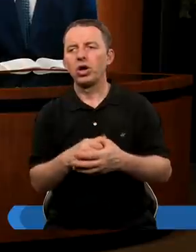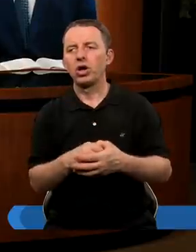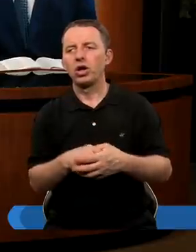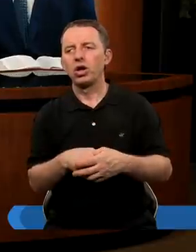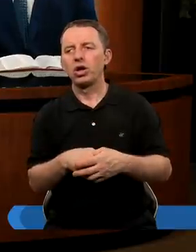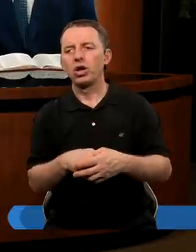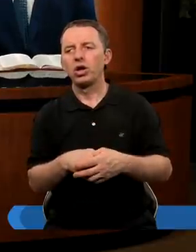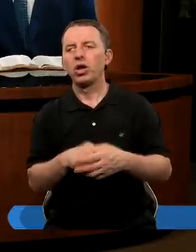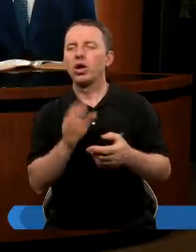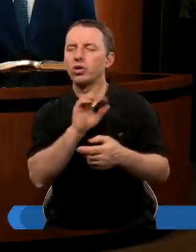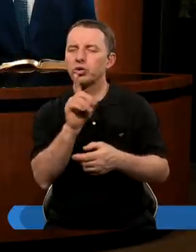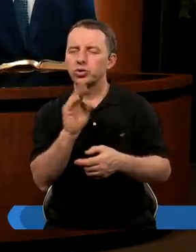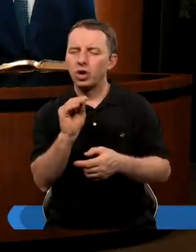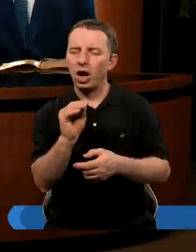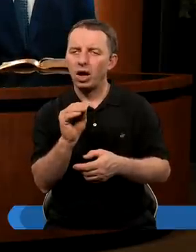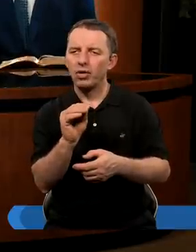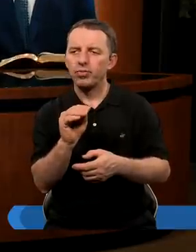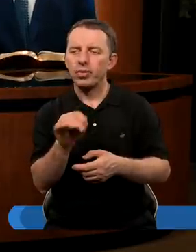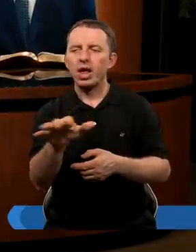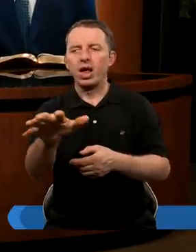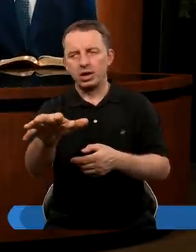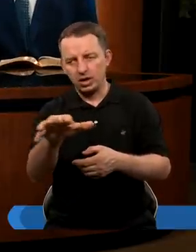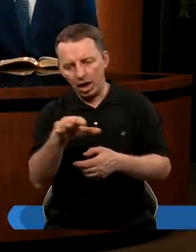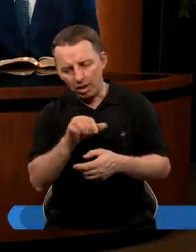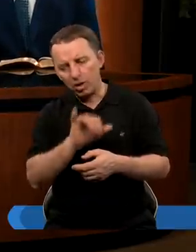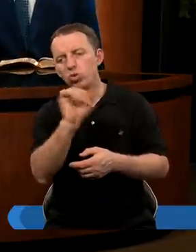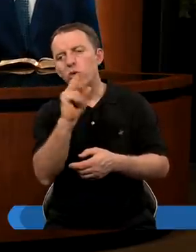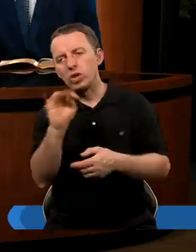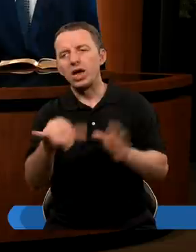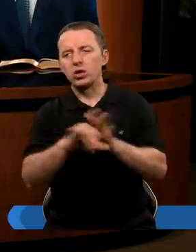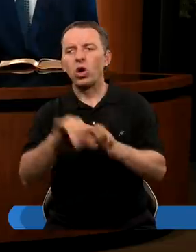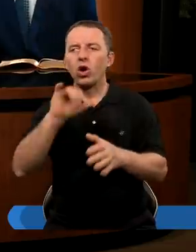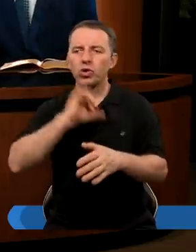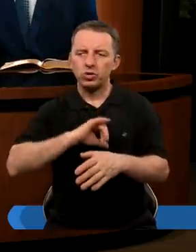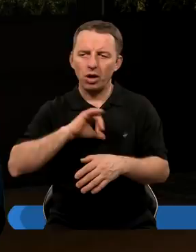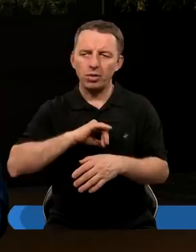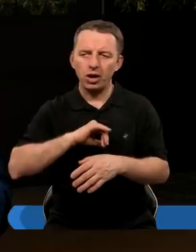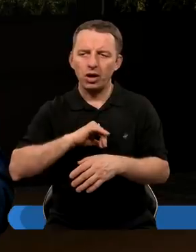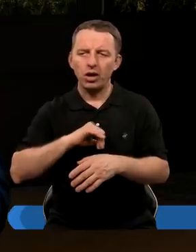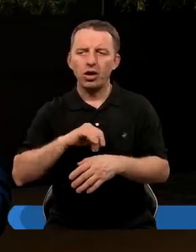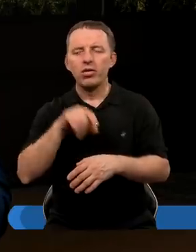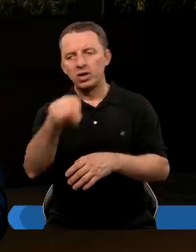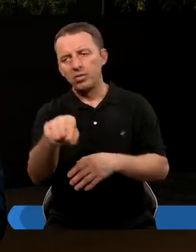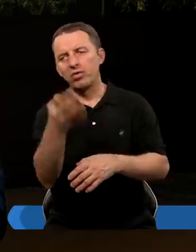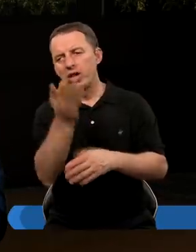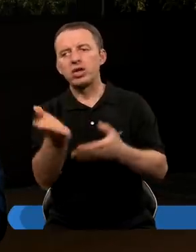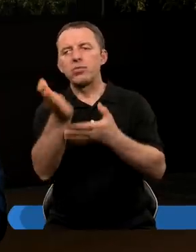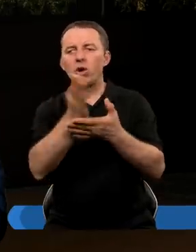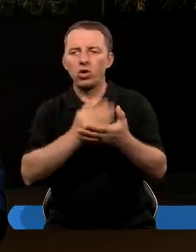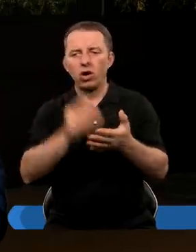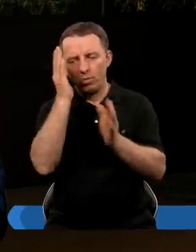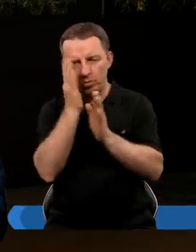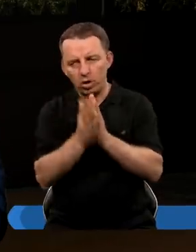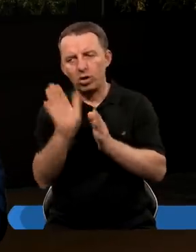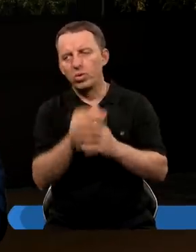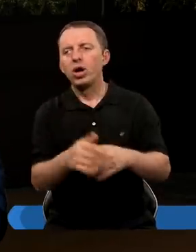w jego królestwie, że zabrał go z Judei do siebie. I teraz w czwartym rozdziale po prostu